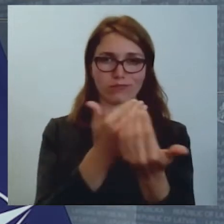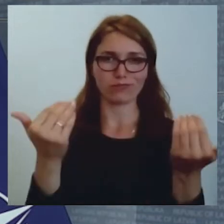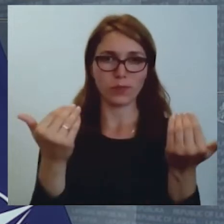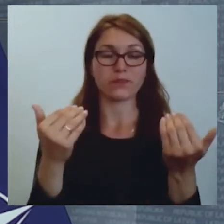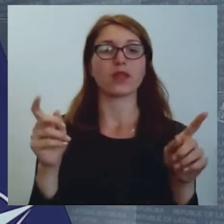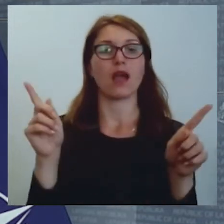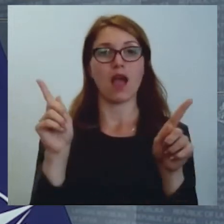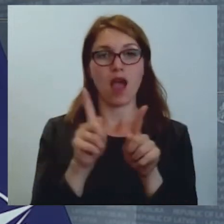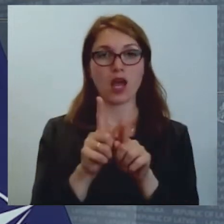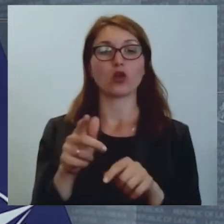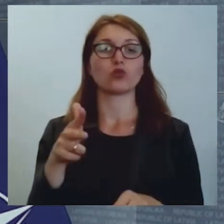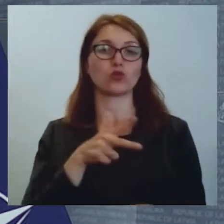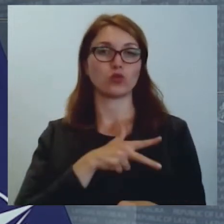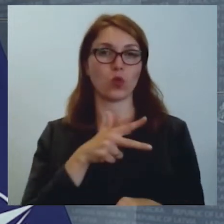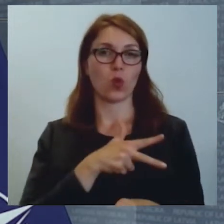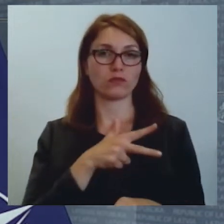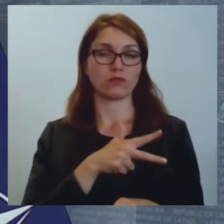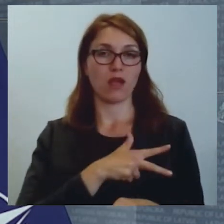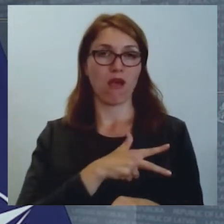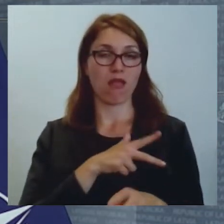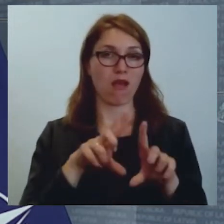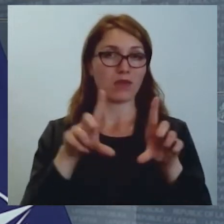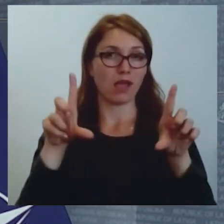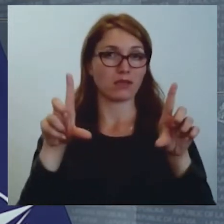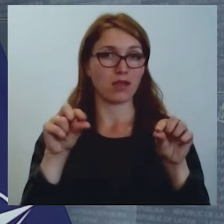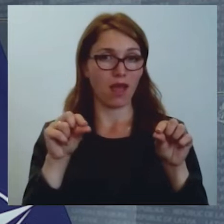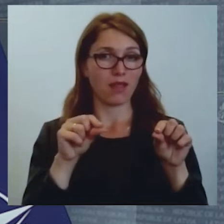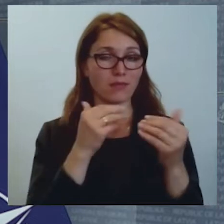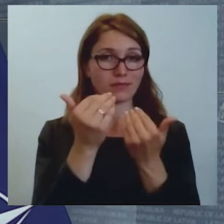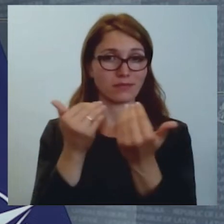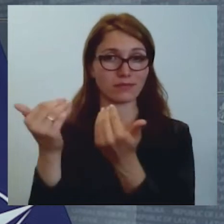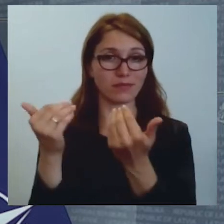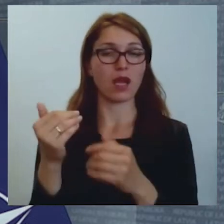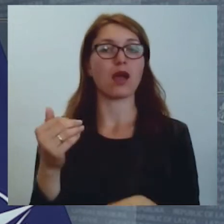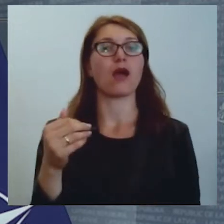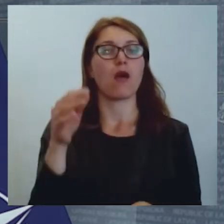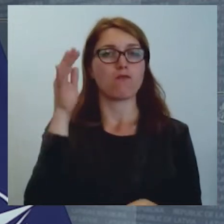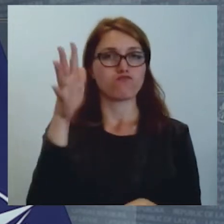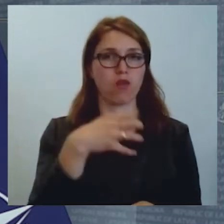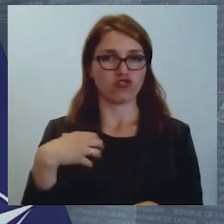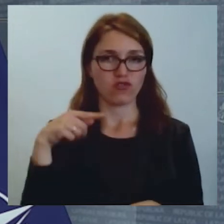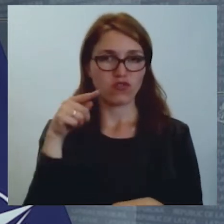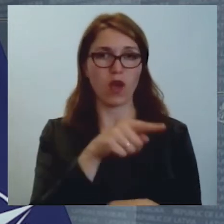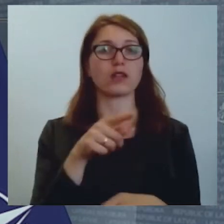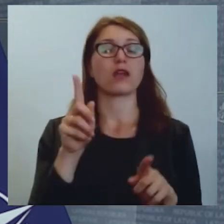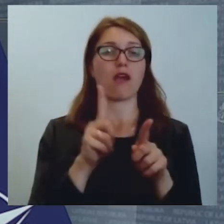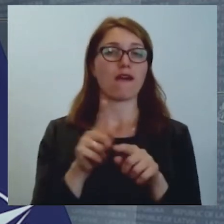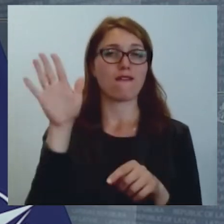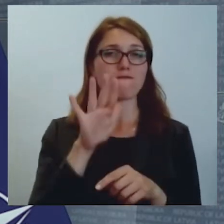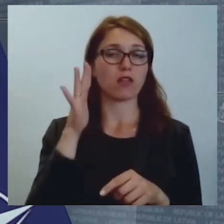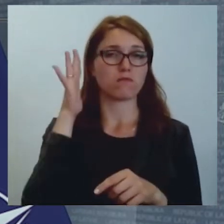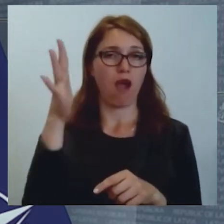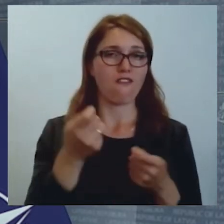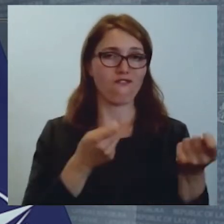Uz sociālām iestādēm, pašvaldību iestādēm, arī valsts pārvaldes